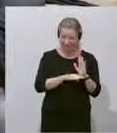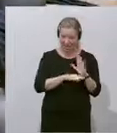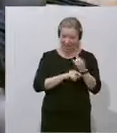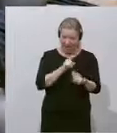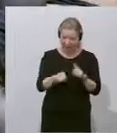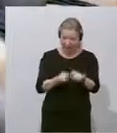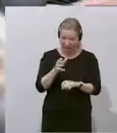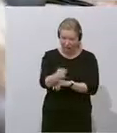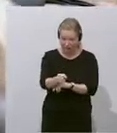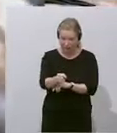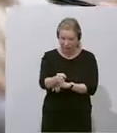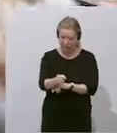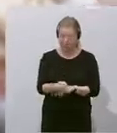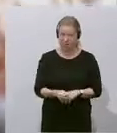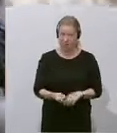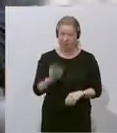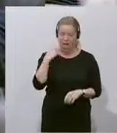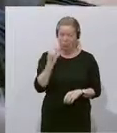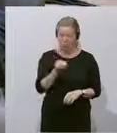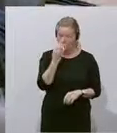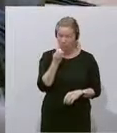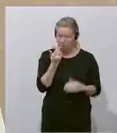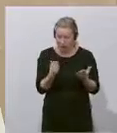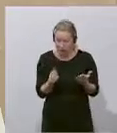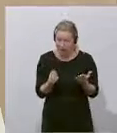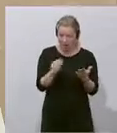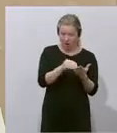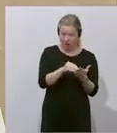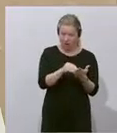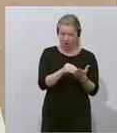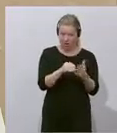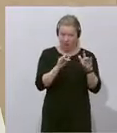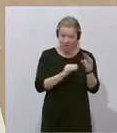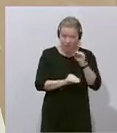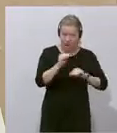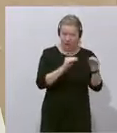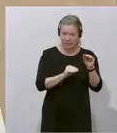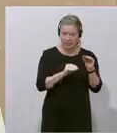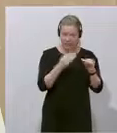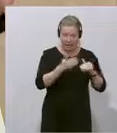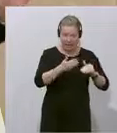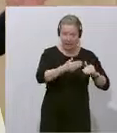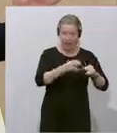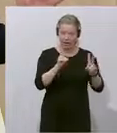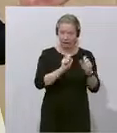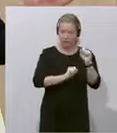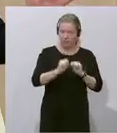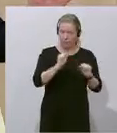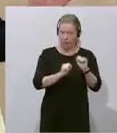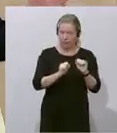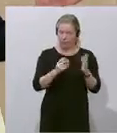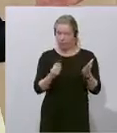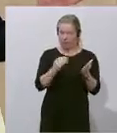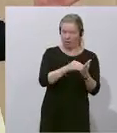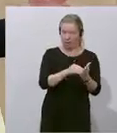Blümel reingepflanzt worden ist in ein wehrloses Vereinsregister. Stellen Sie sich einmal vor, wie weit wir in